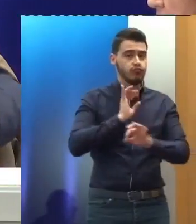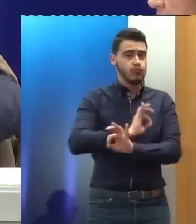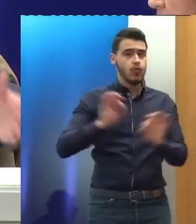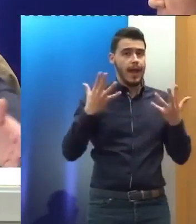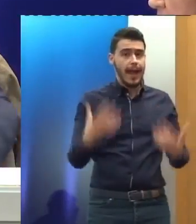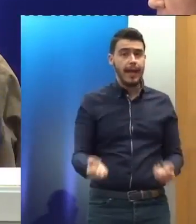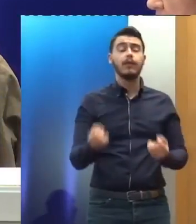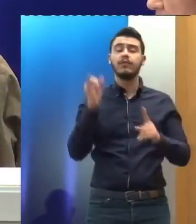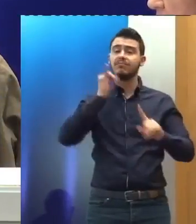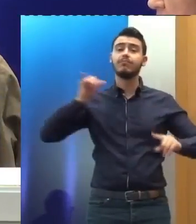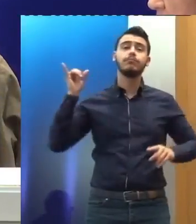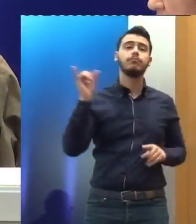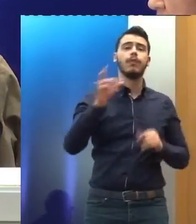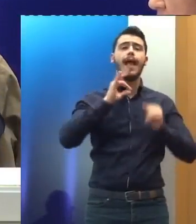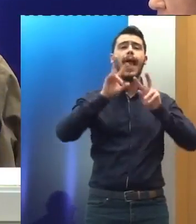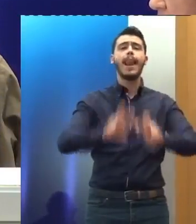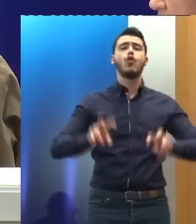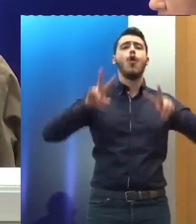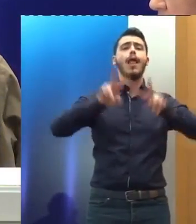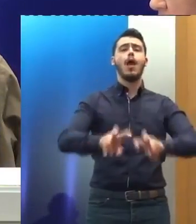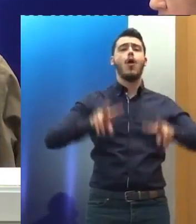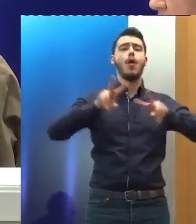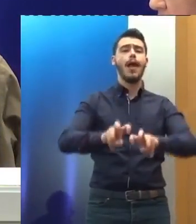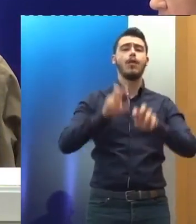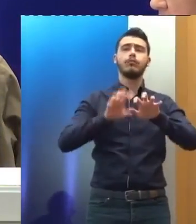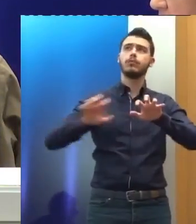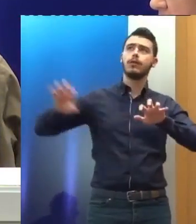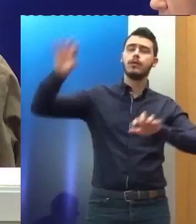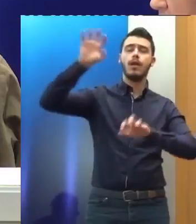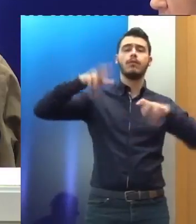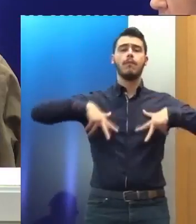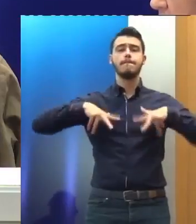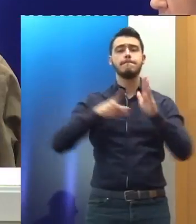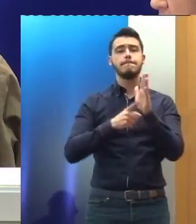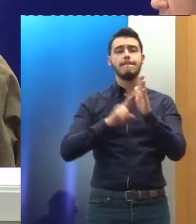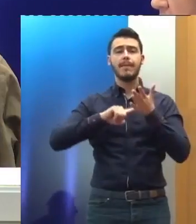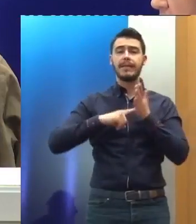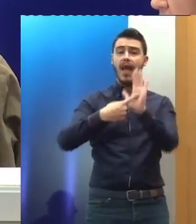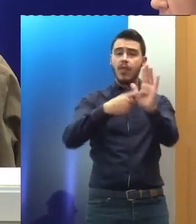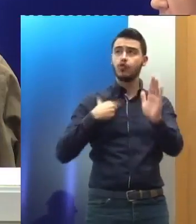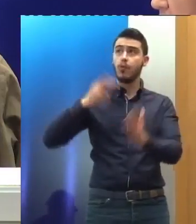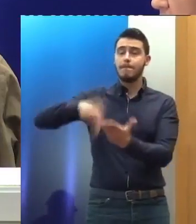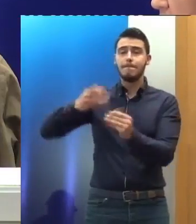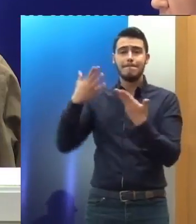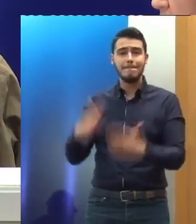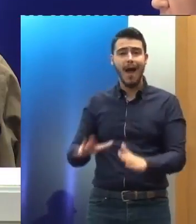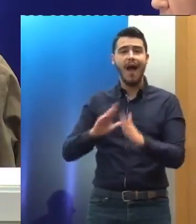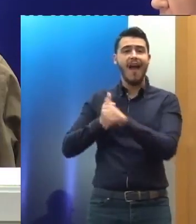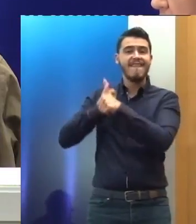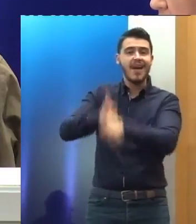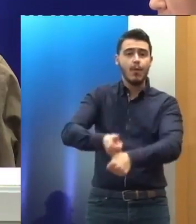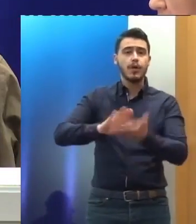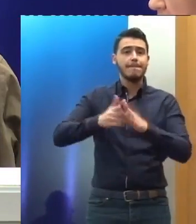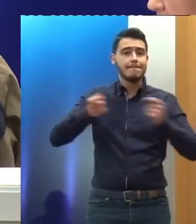διαρκή έλεγχο των κρατών που πρέπει να δείξουν τον τρόπο με τον οποίο εφαρμόζουν. Αυτό δεν γίνεται απαραίτητα